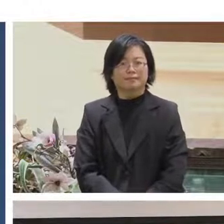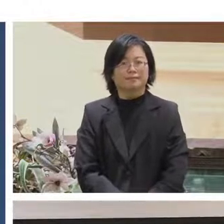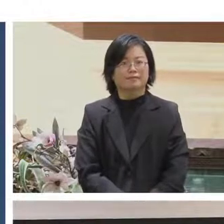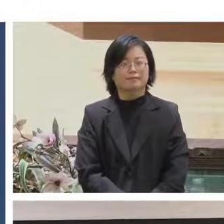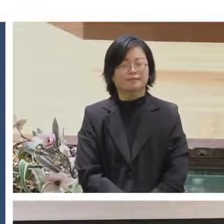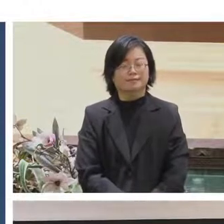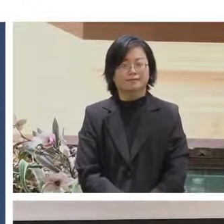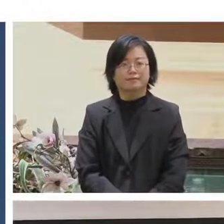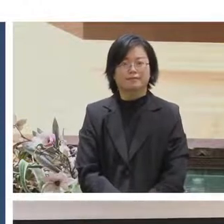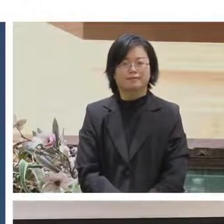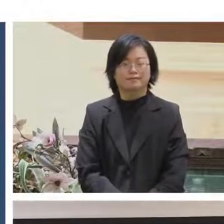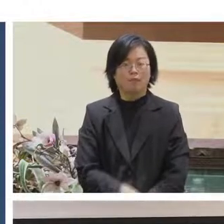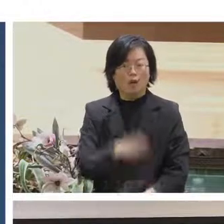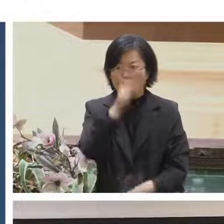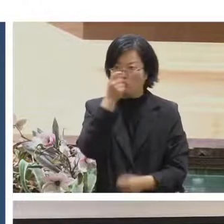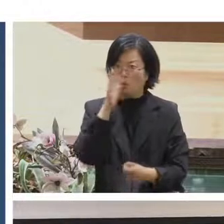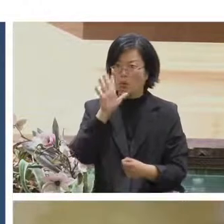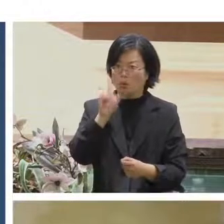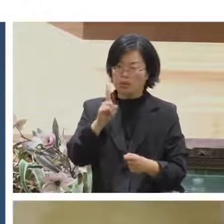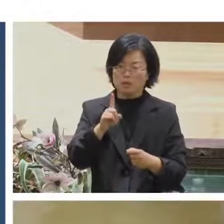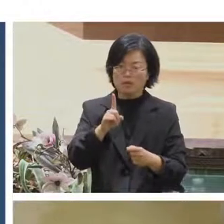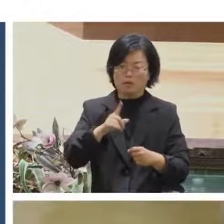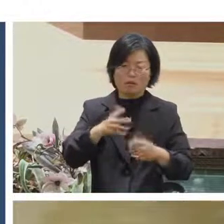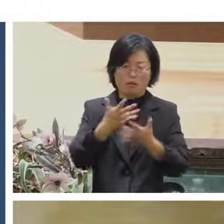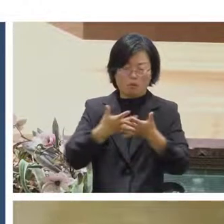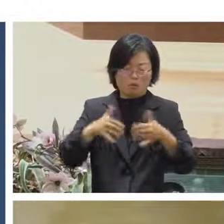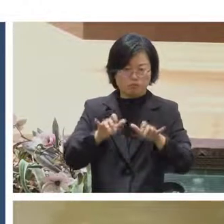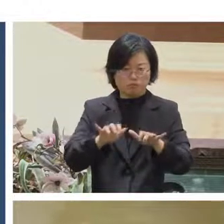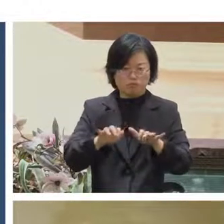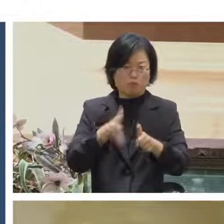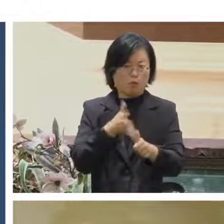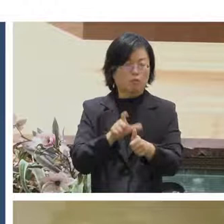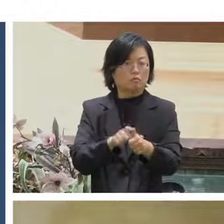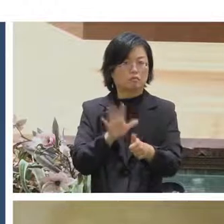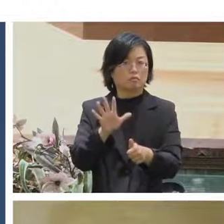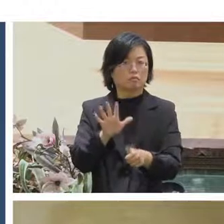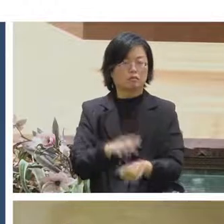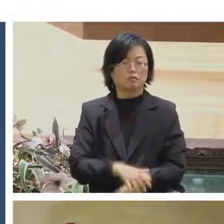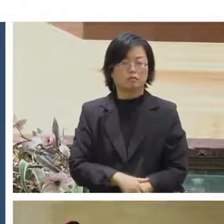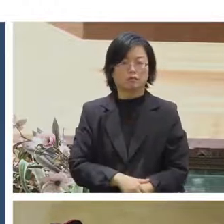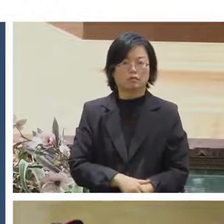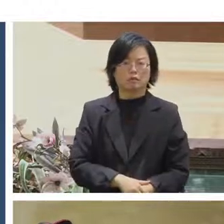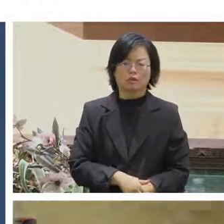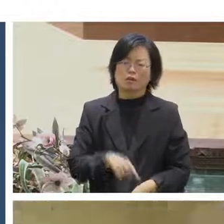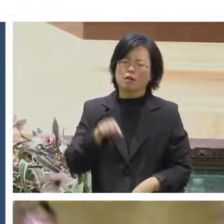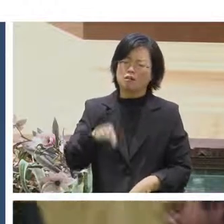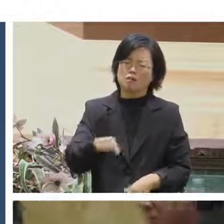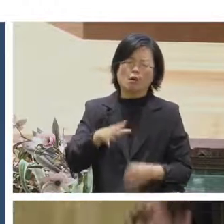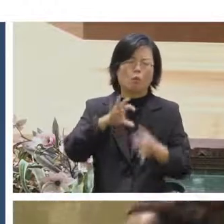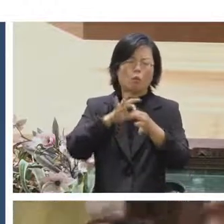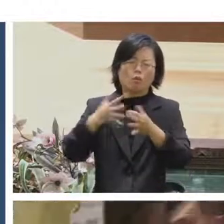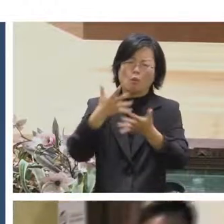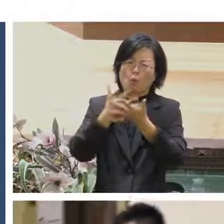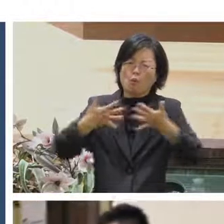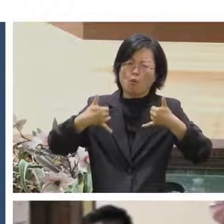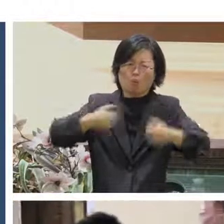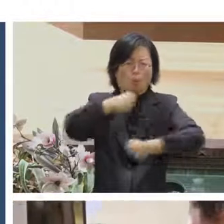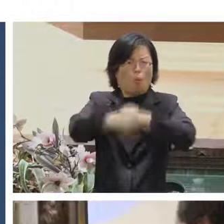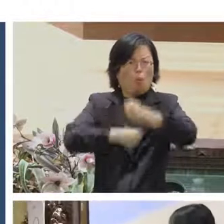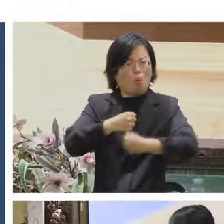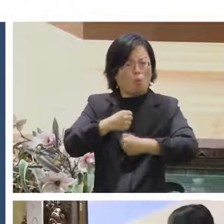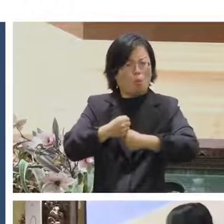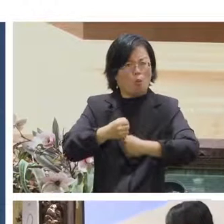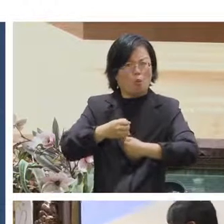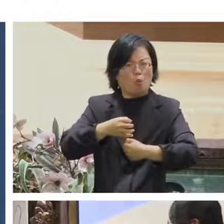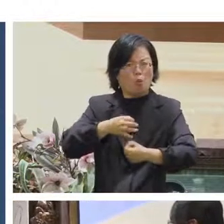好像有一個問題線上有一個問題我們提到說線上活動好像比較貴為什麼因為這樣聽起來有點違